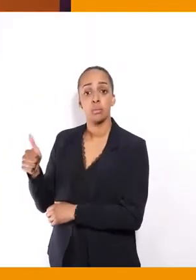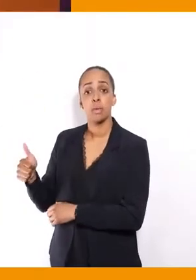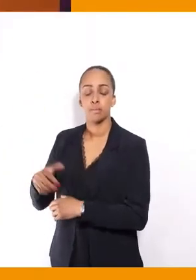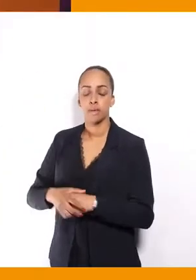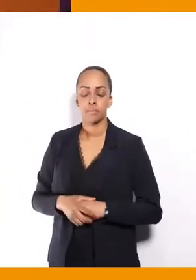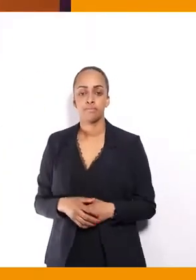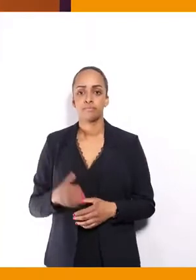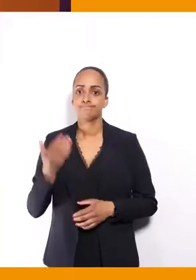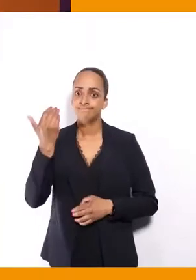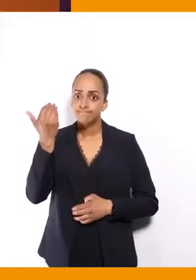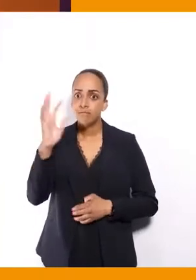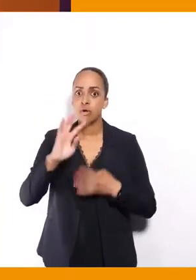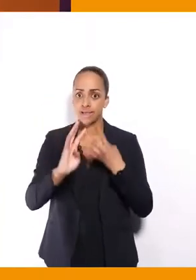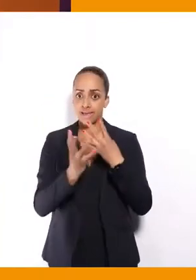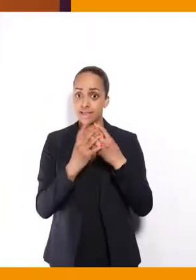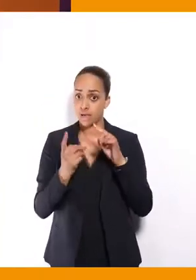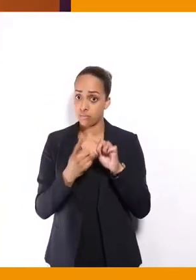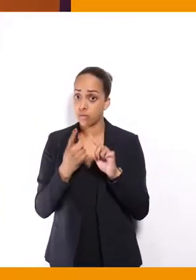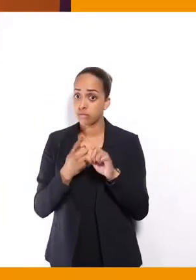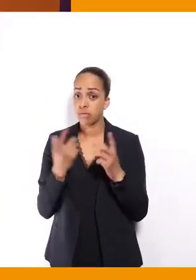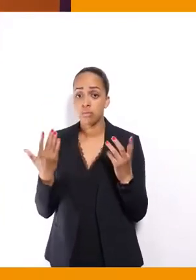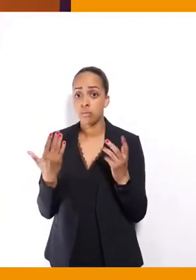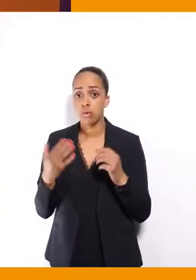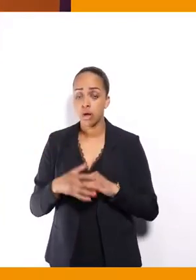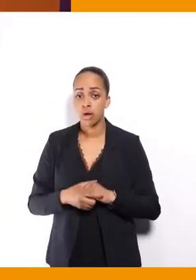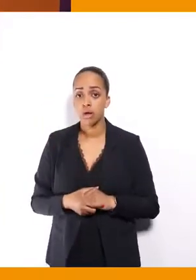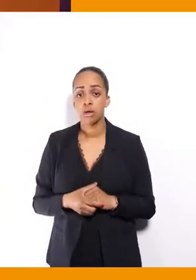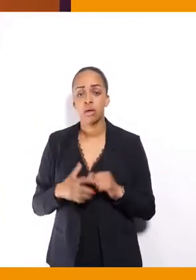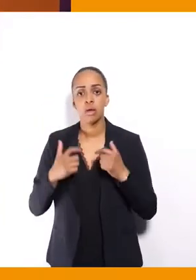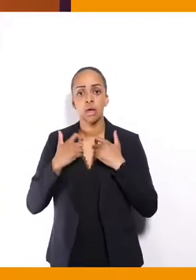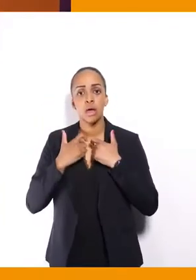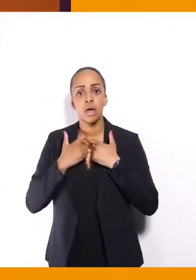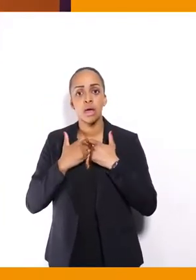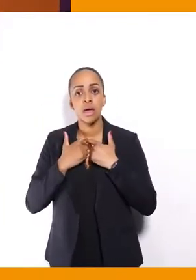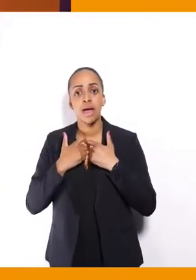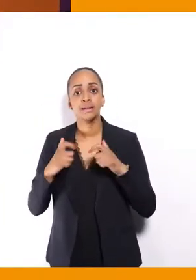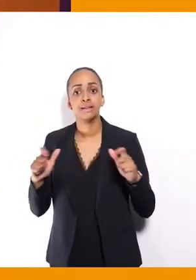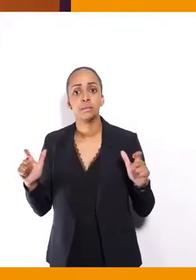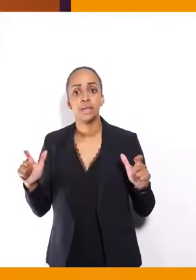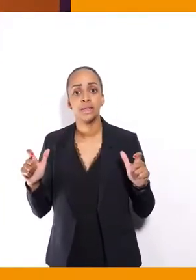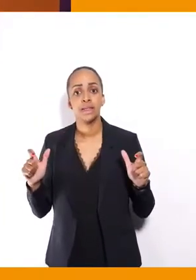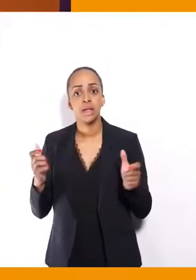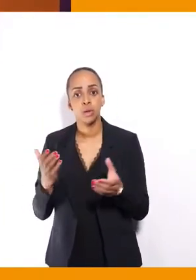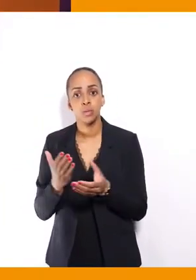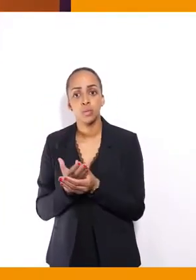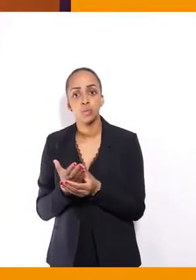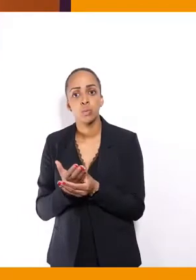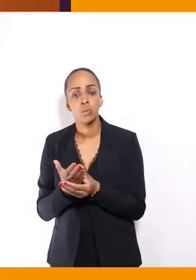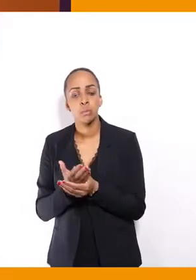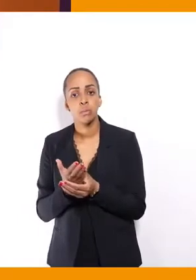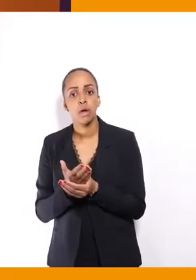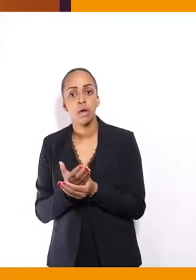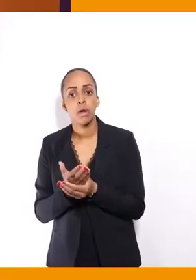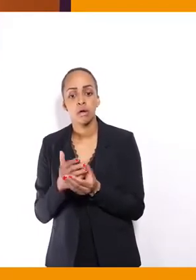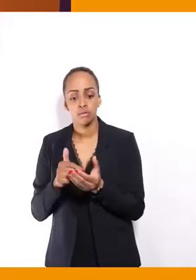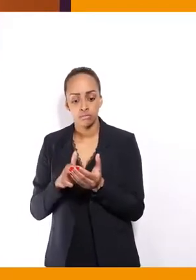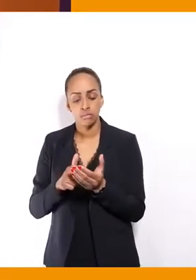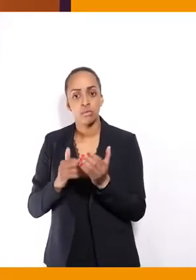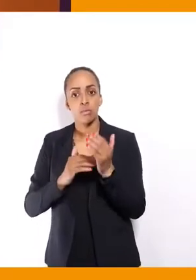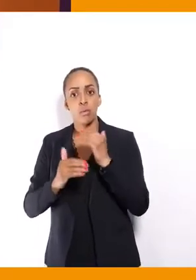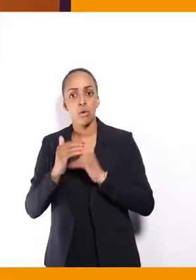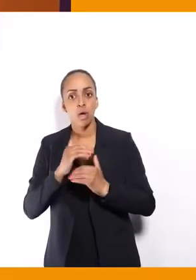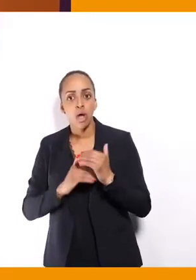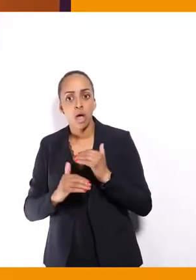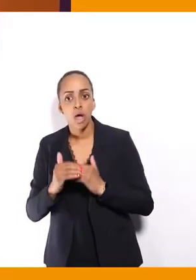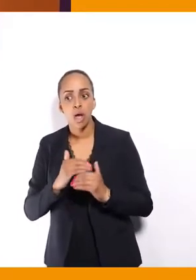Autre critère important, c'est l'accessibilité des documents, des programmes, de la profession de foi